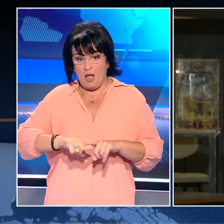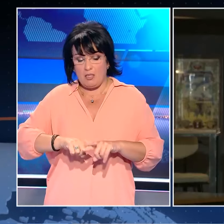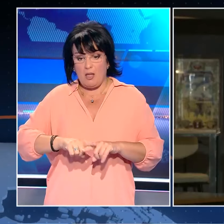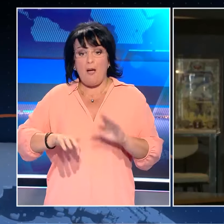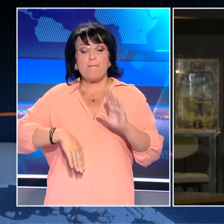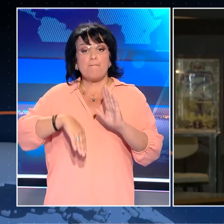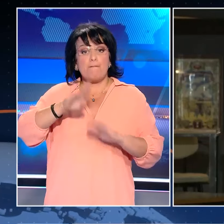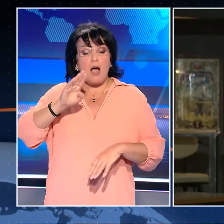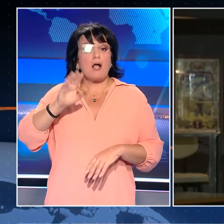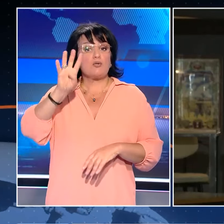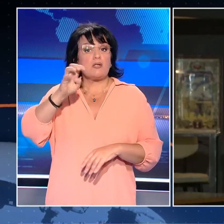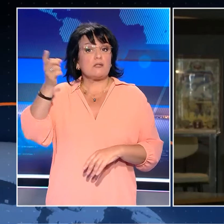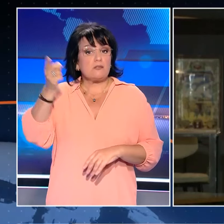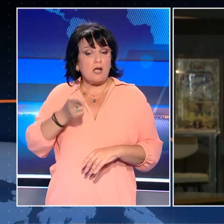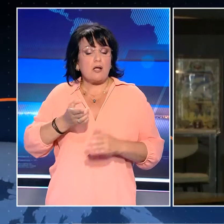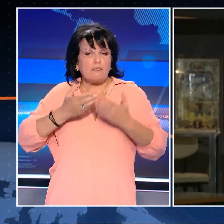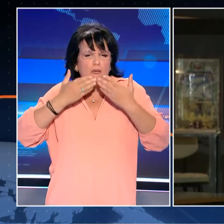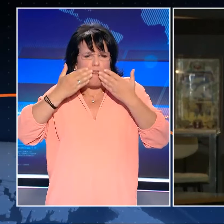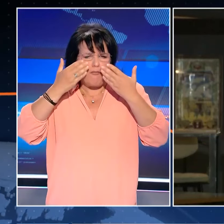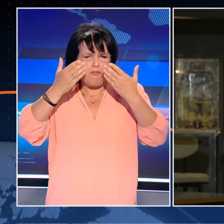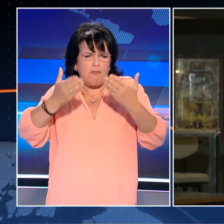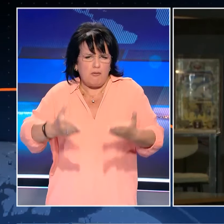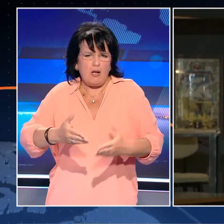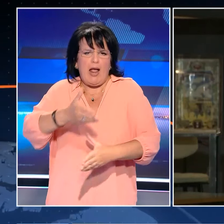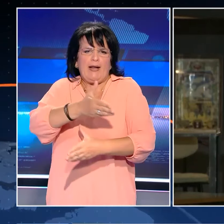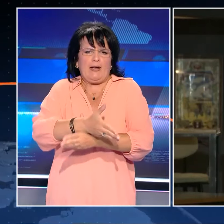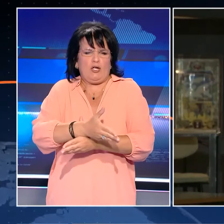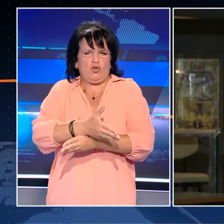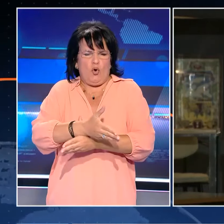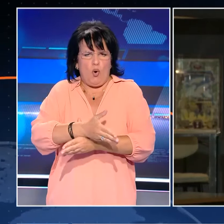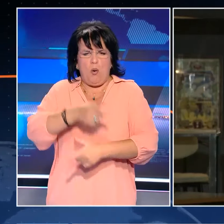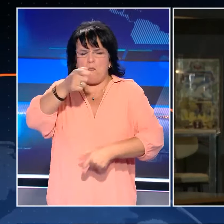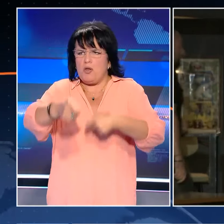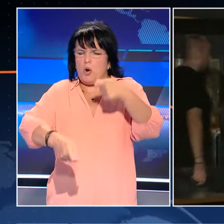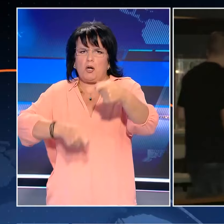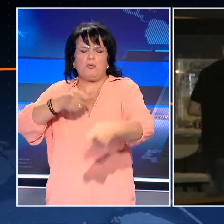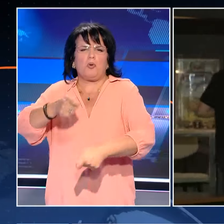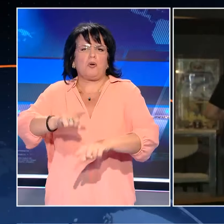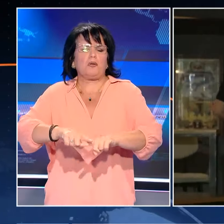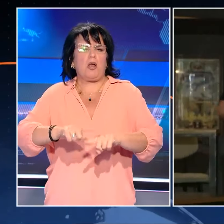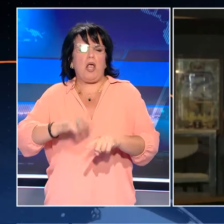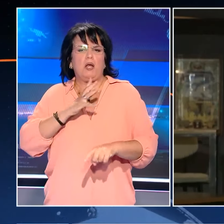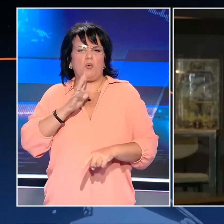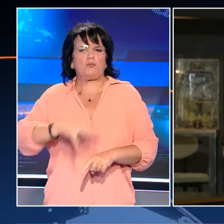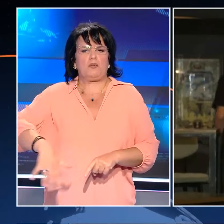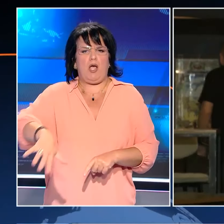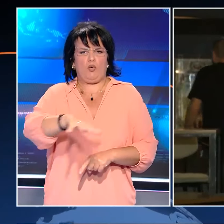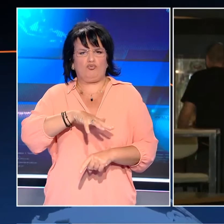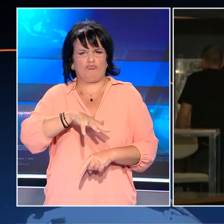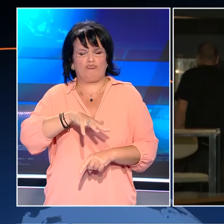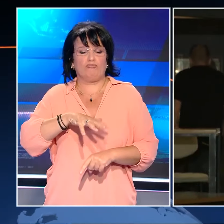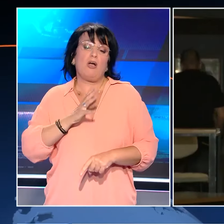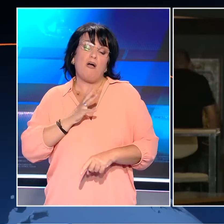πάνω από το 40% των δαπανών για ενίκιο κυρώνει ο ελληνικός λαός.